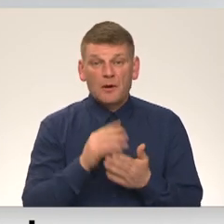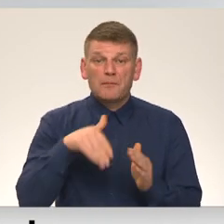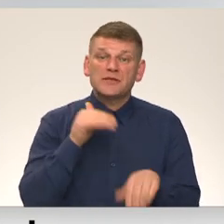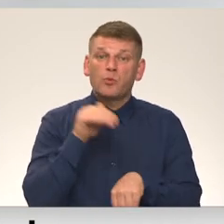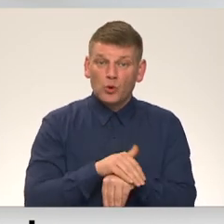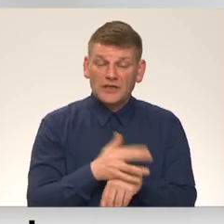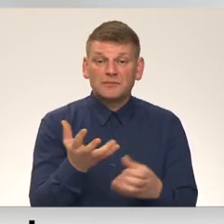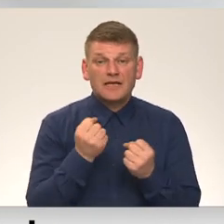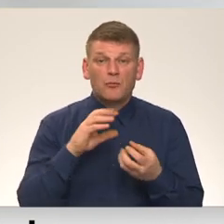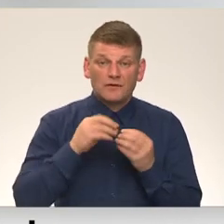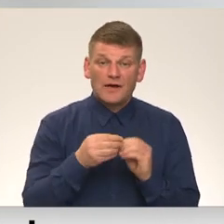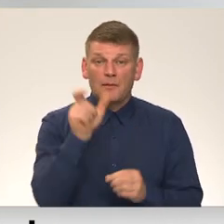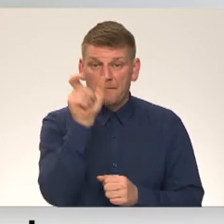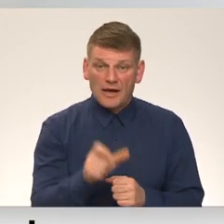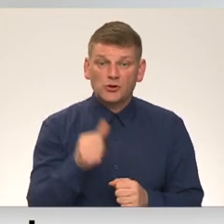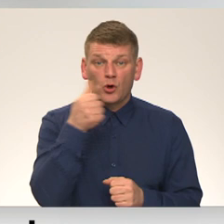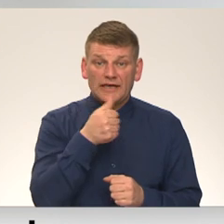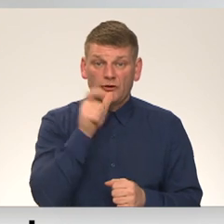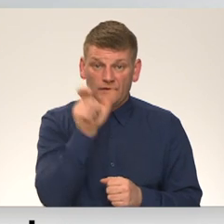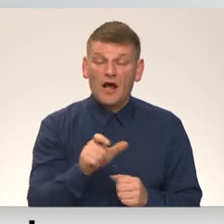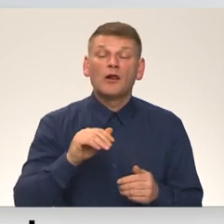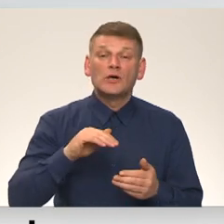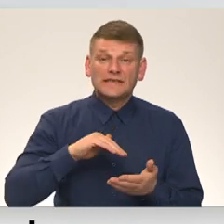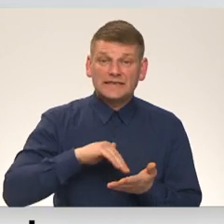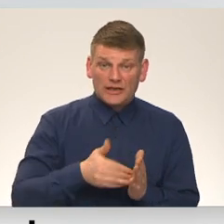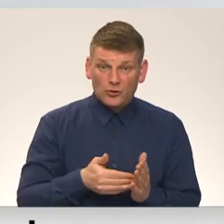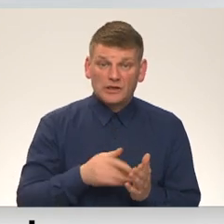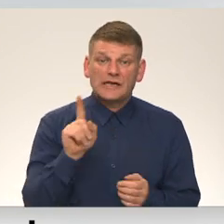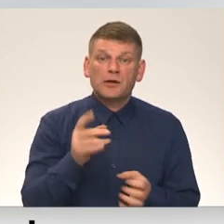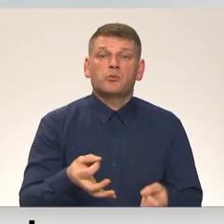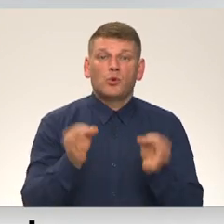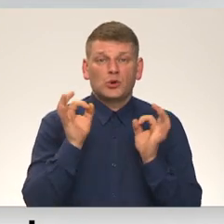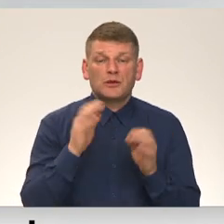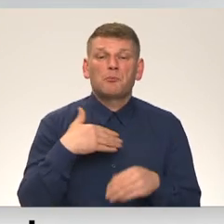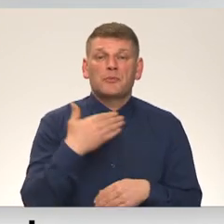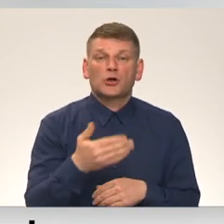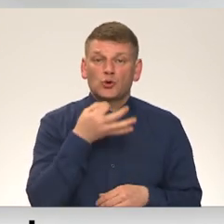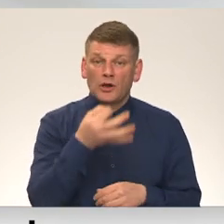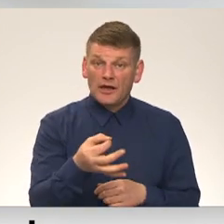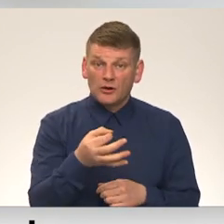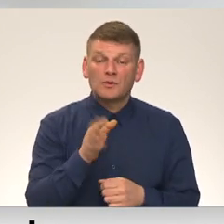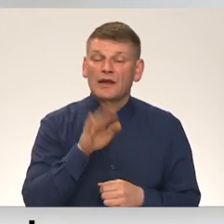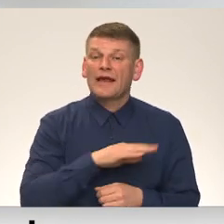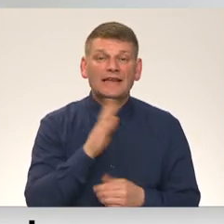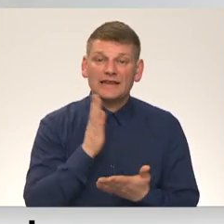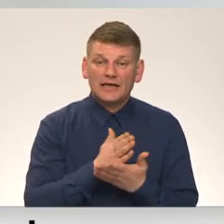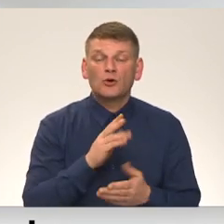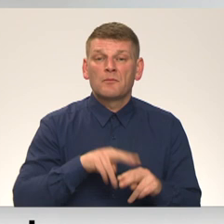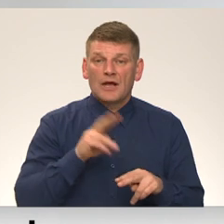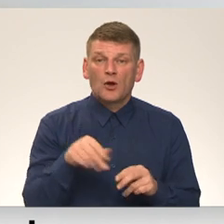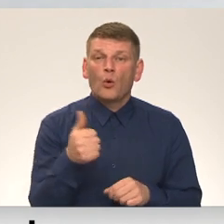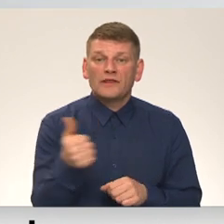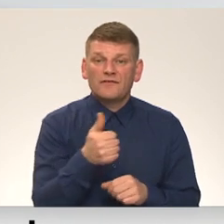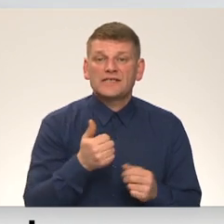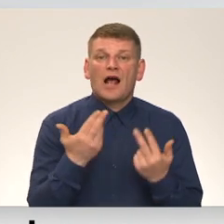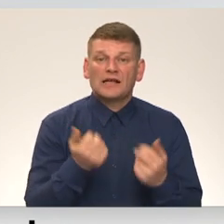būtības, ņemot vērā personas individuālo situāciju, ir būtiskas priekšnoteikums, lai netiktu pieļauts universāli